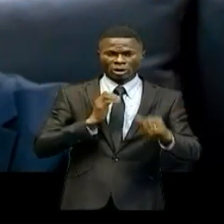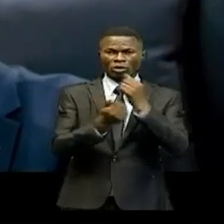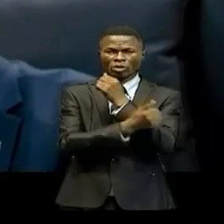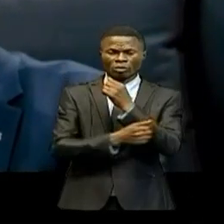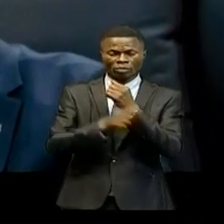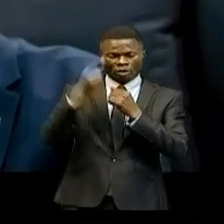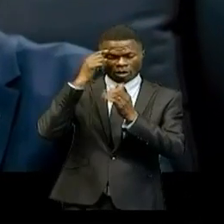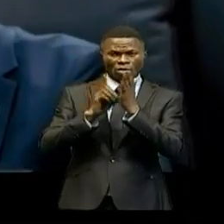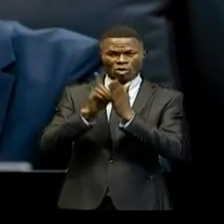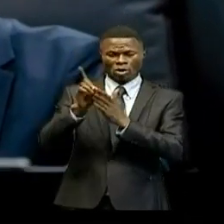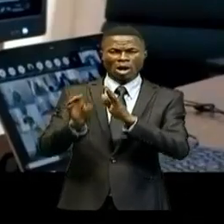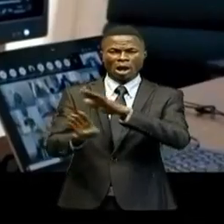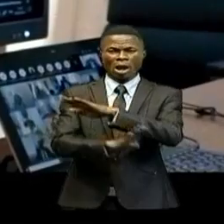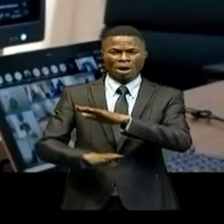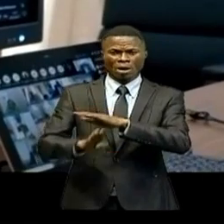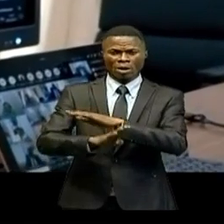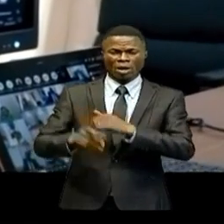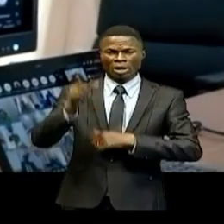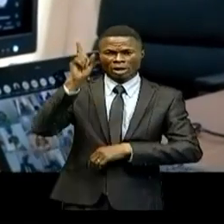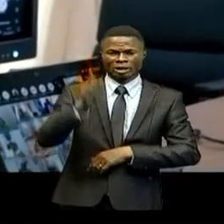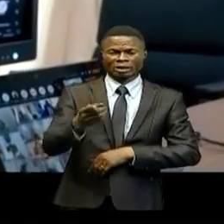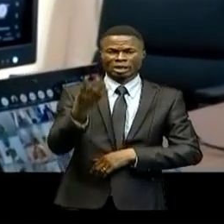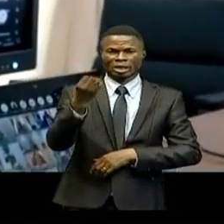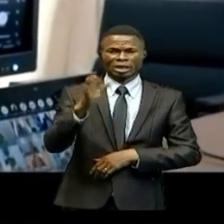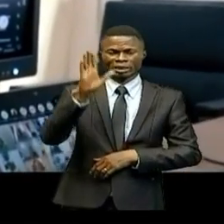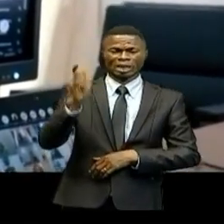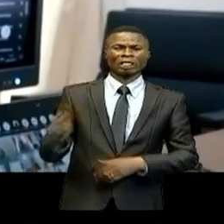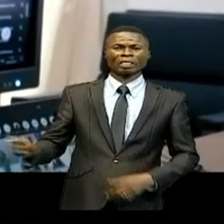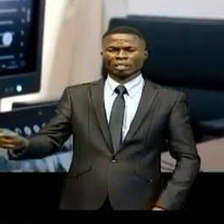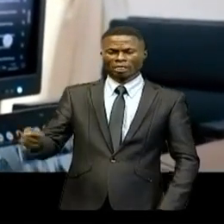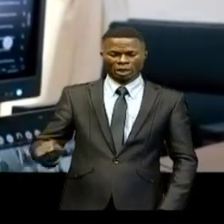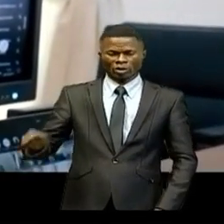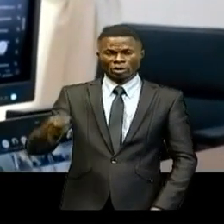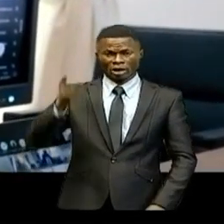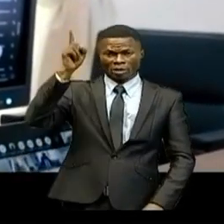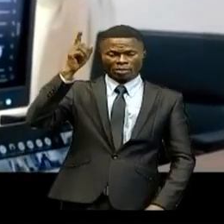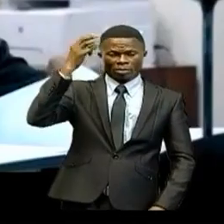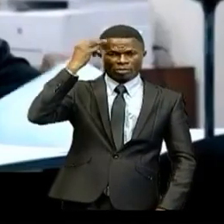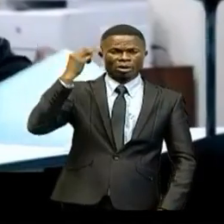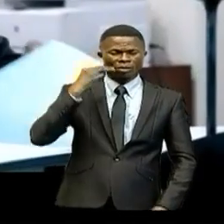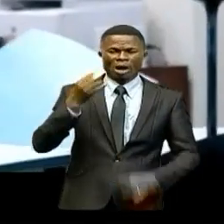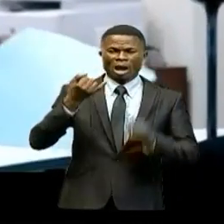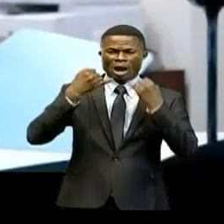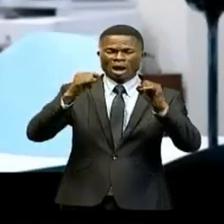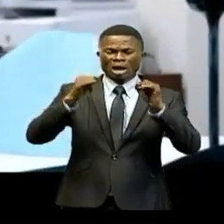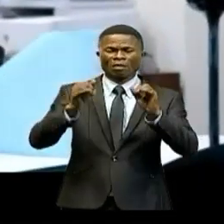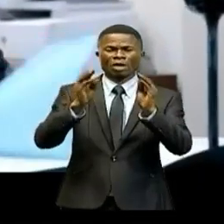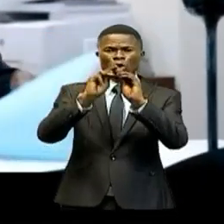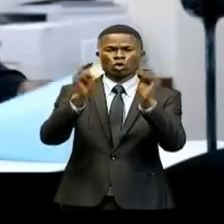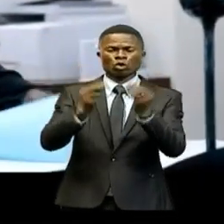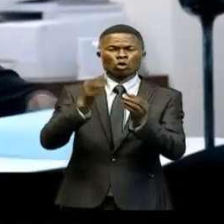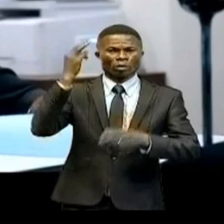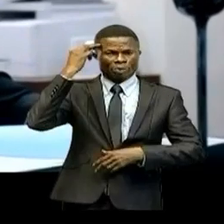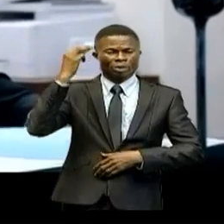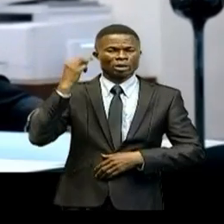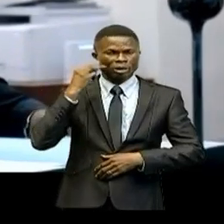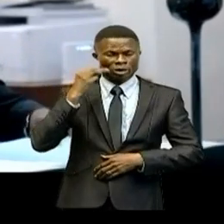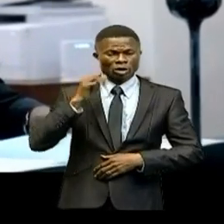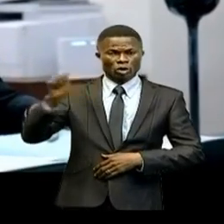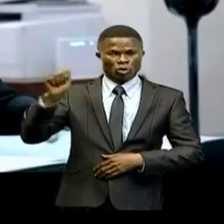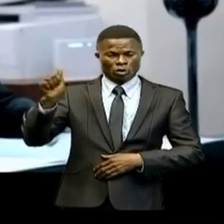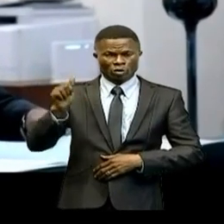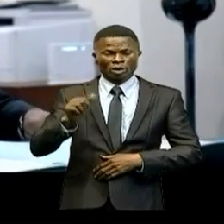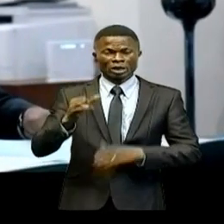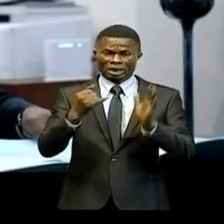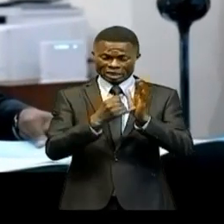développement à la base de nos 145 territoires, le Premier ministre a informé le Conseil qu'il effectuera ce week-end